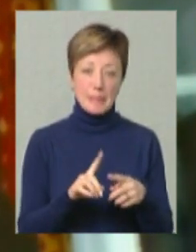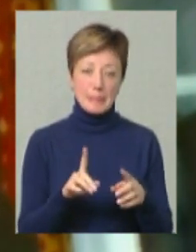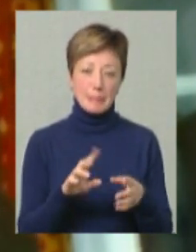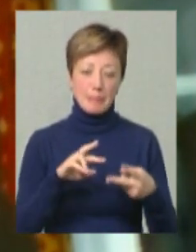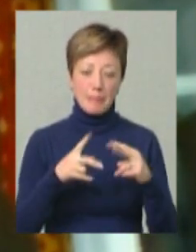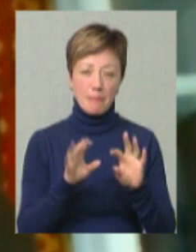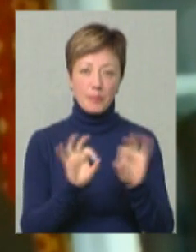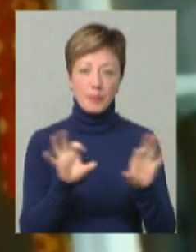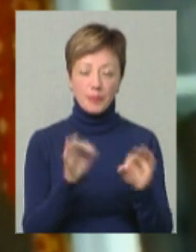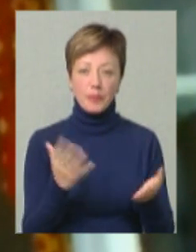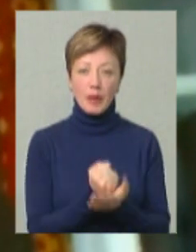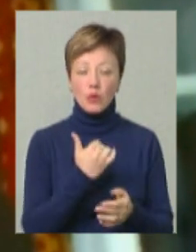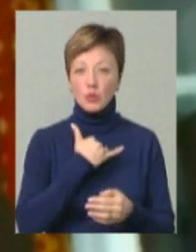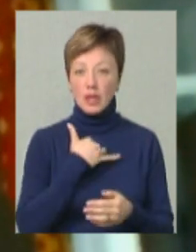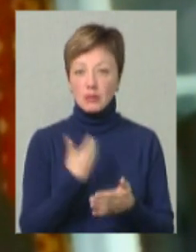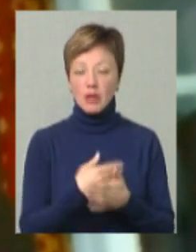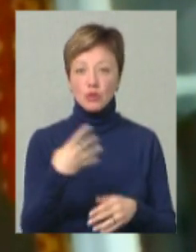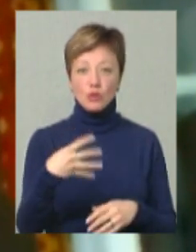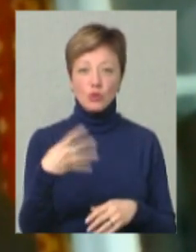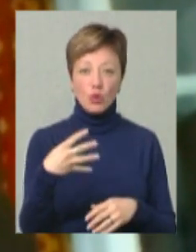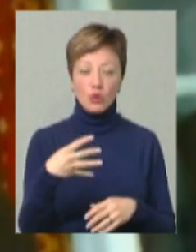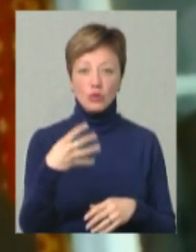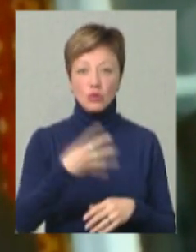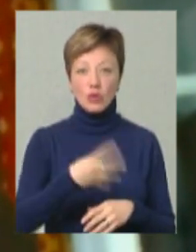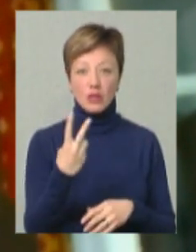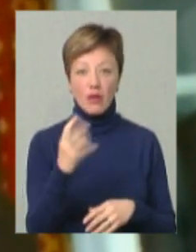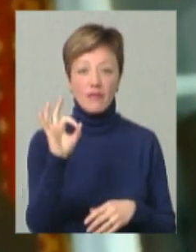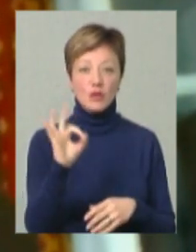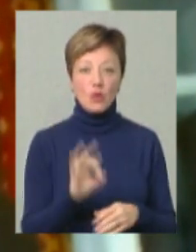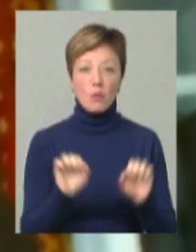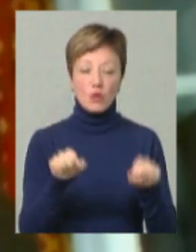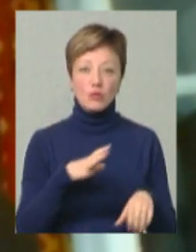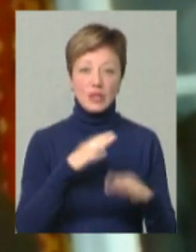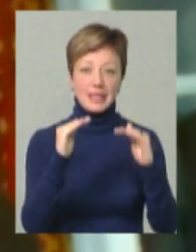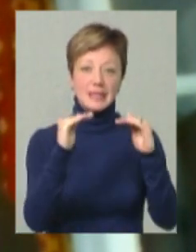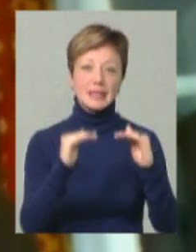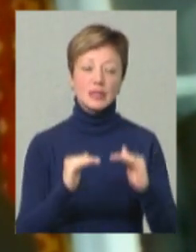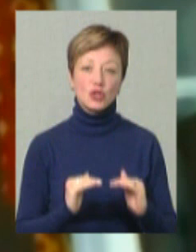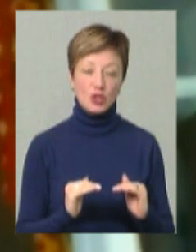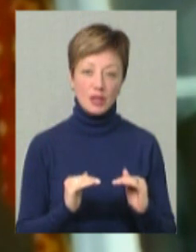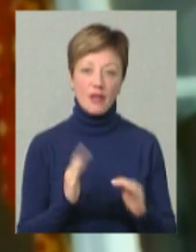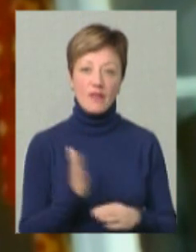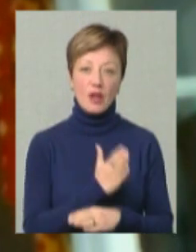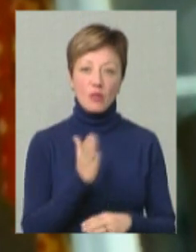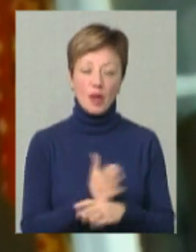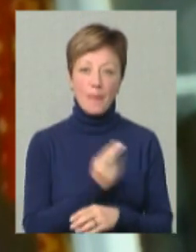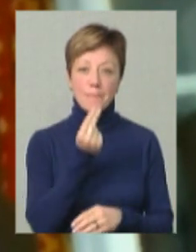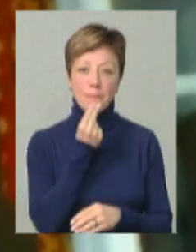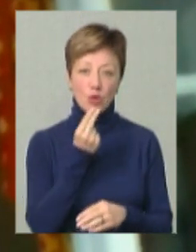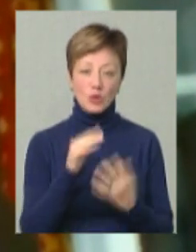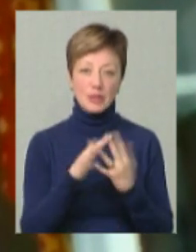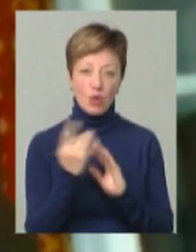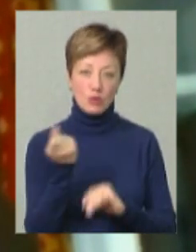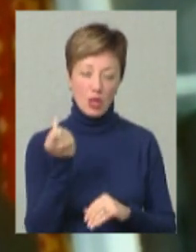мову, ми отримаємо, що в нас десь до 40-42% може бути зниження вироблення продукції